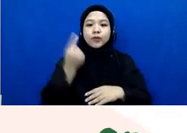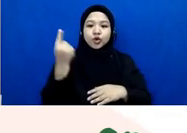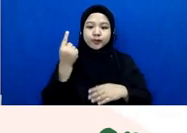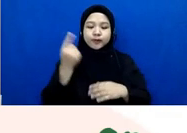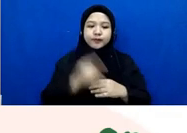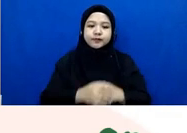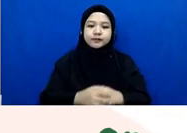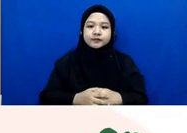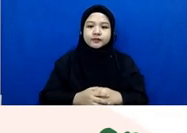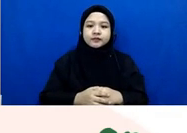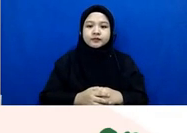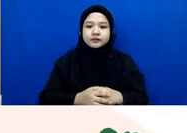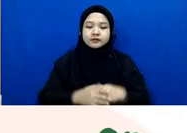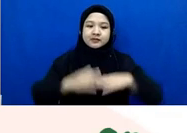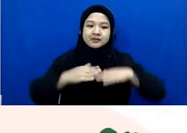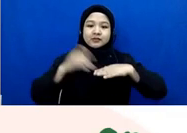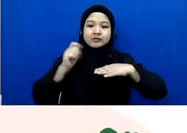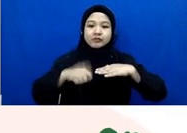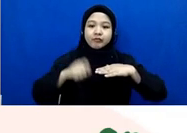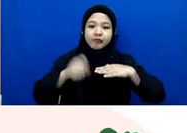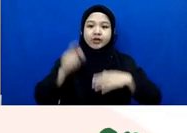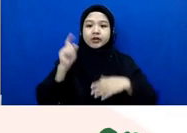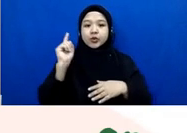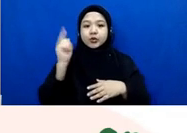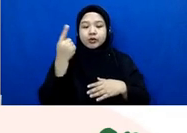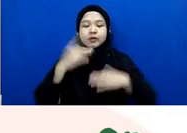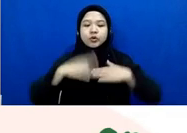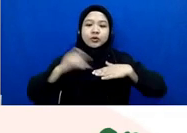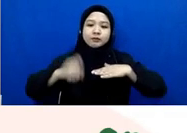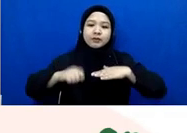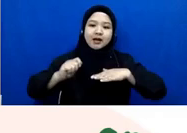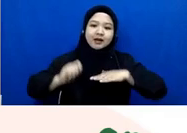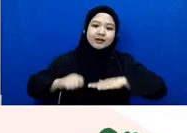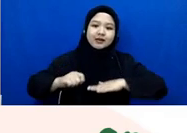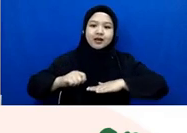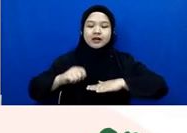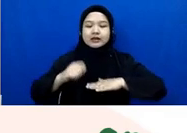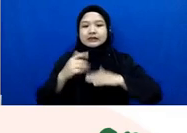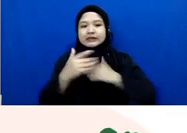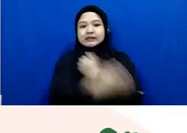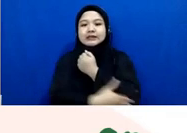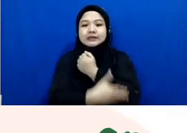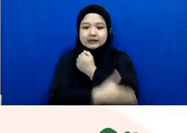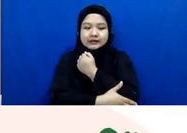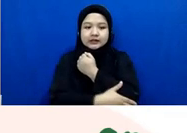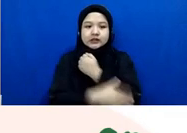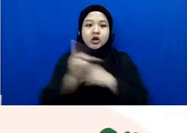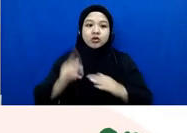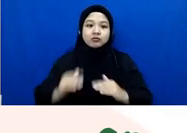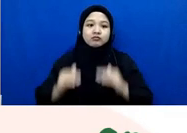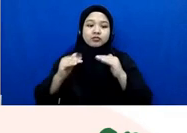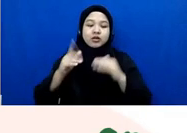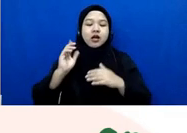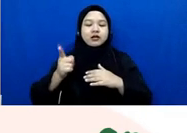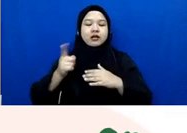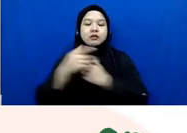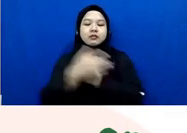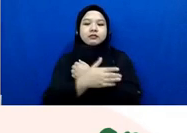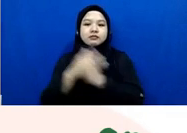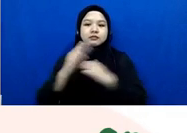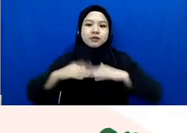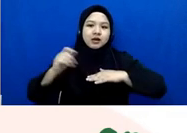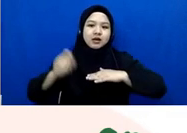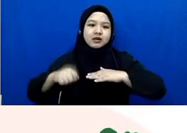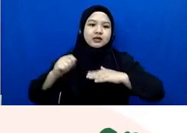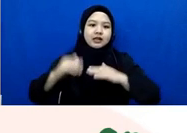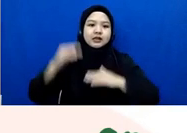pengadilannya adalah pengadilan negeri sementara di tingkat banding adalah pengadilan tinggi dan pemeriksaan kasasi dan